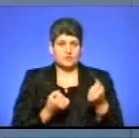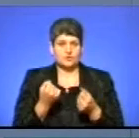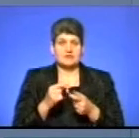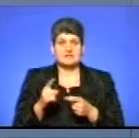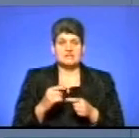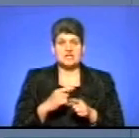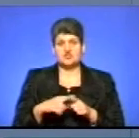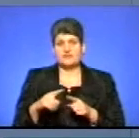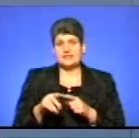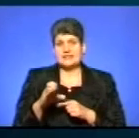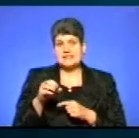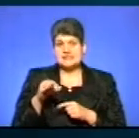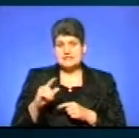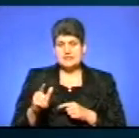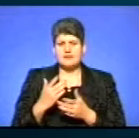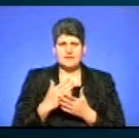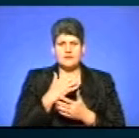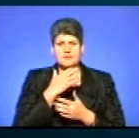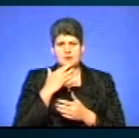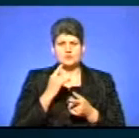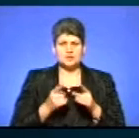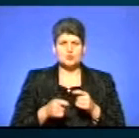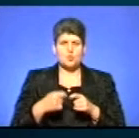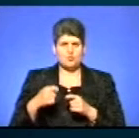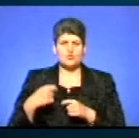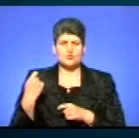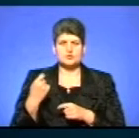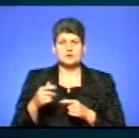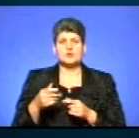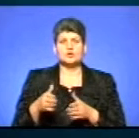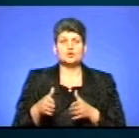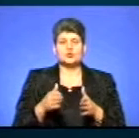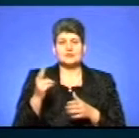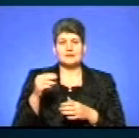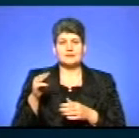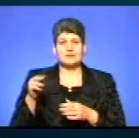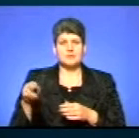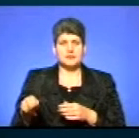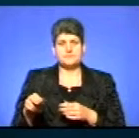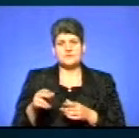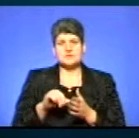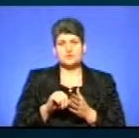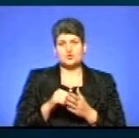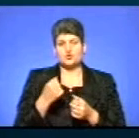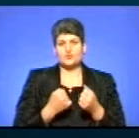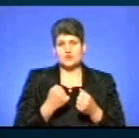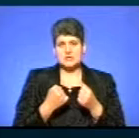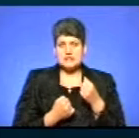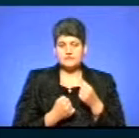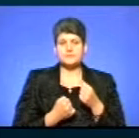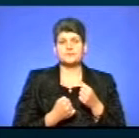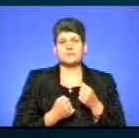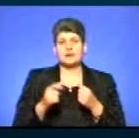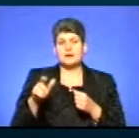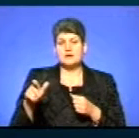швидкість. Є багато дійсно порушень і дорожньо-транспортних погод за участю водіїв, а зокрема,